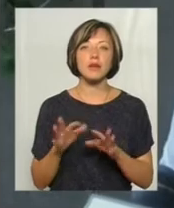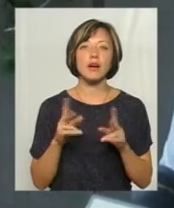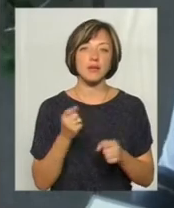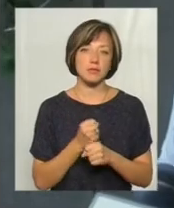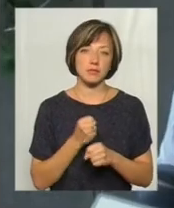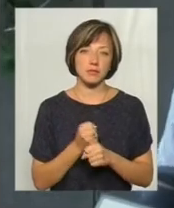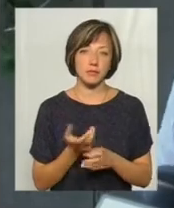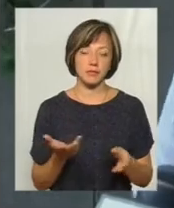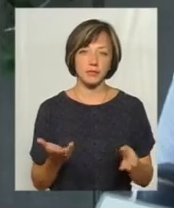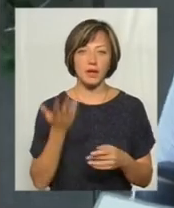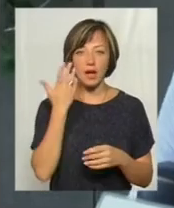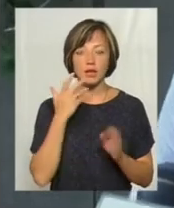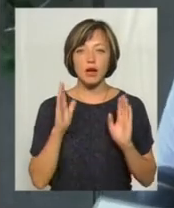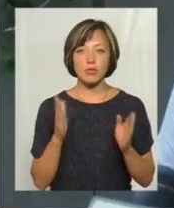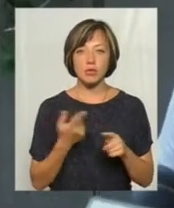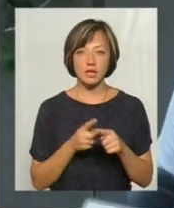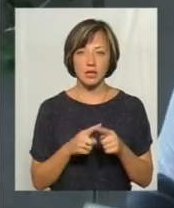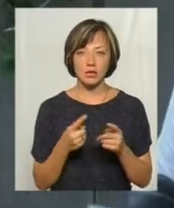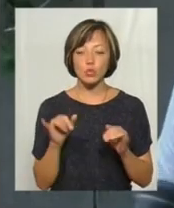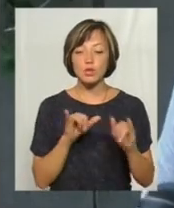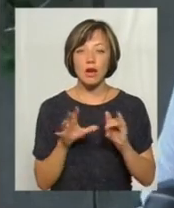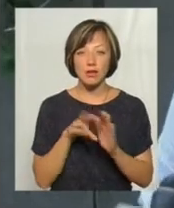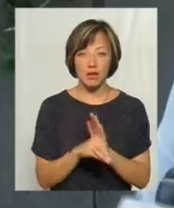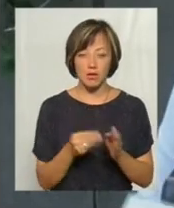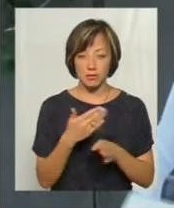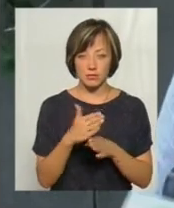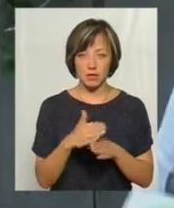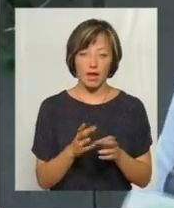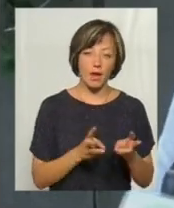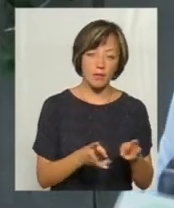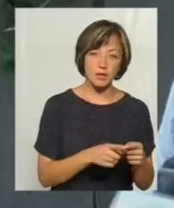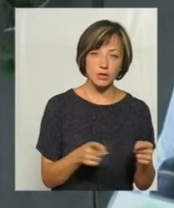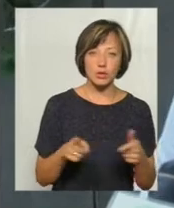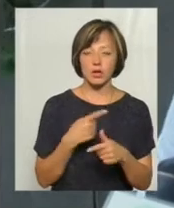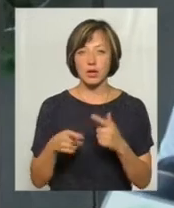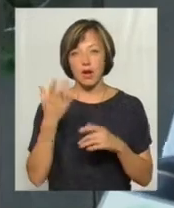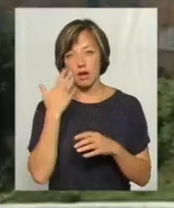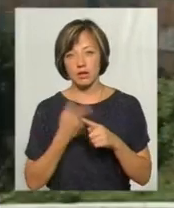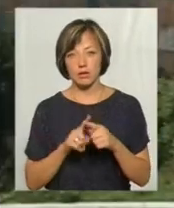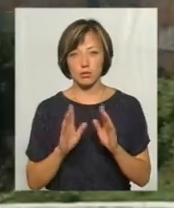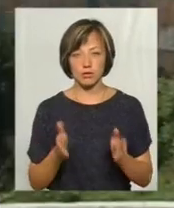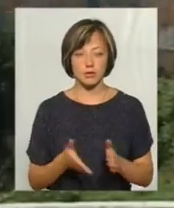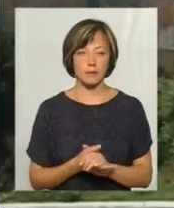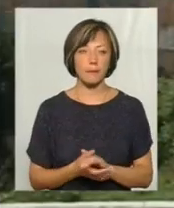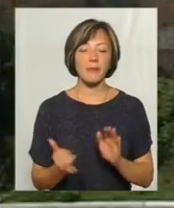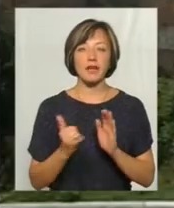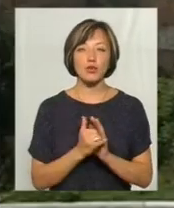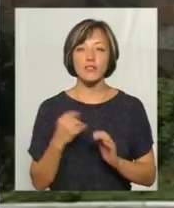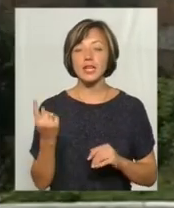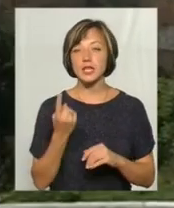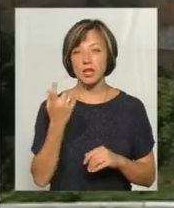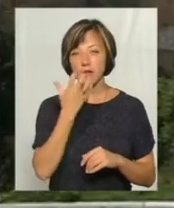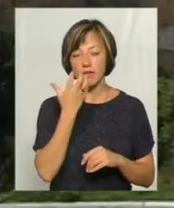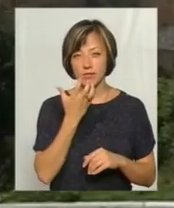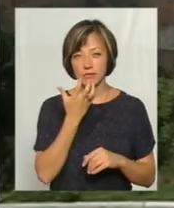діювати? Коли буде включатися ця стоїсть оплати? В отопительний сезон? коли це буде? Встановити лічильники на тепло і